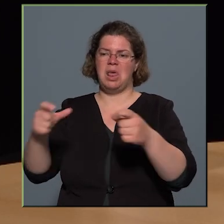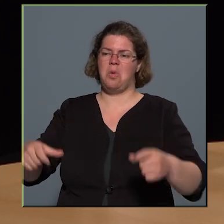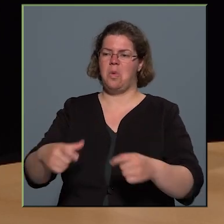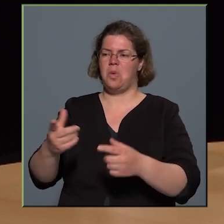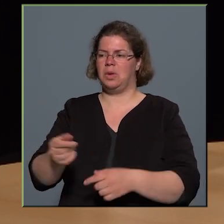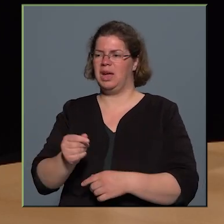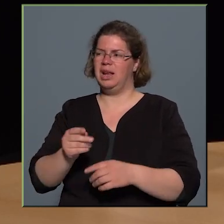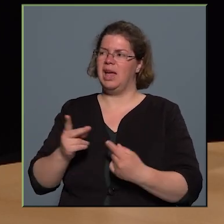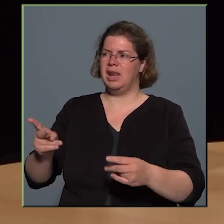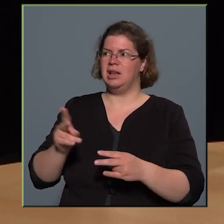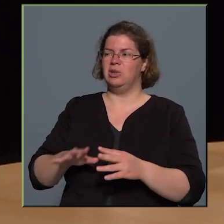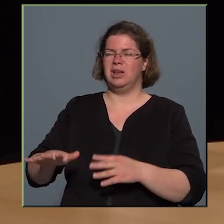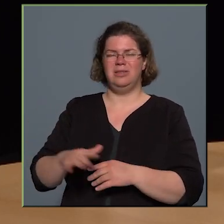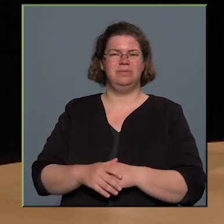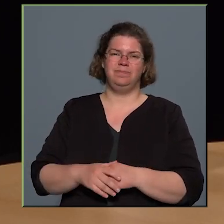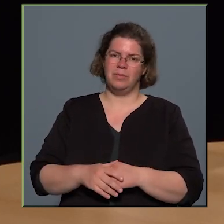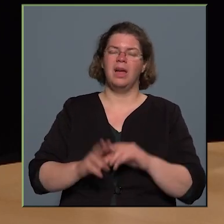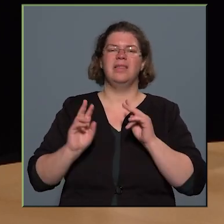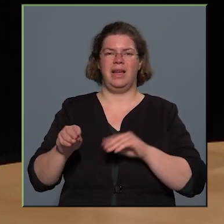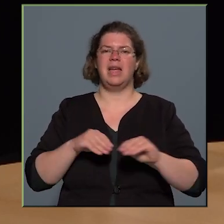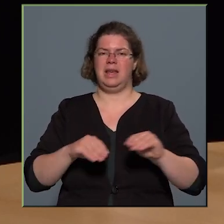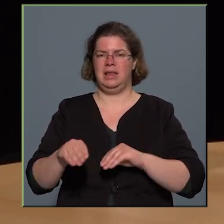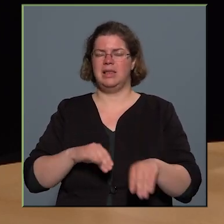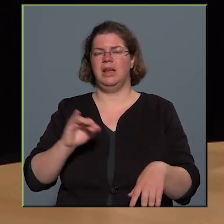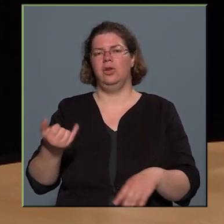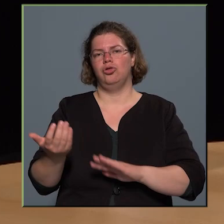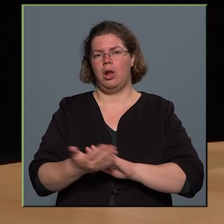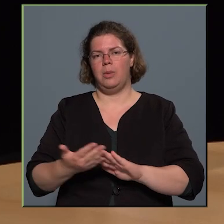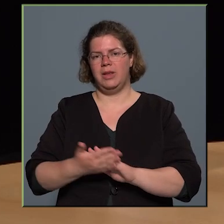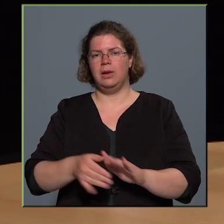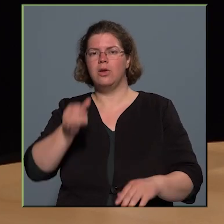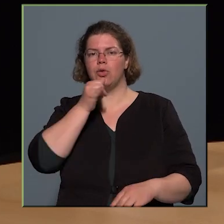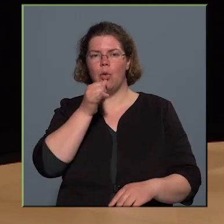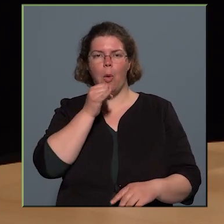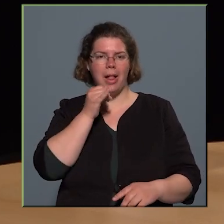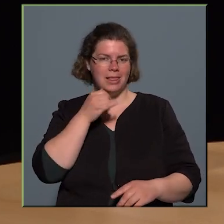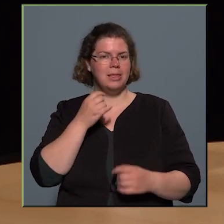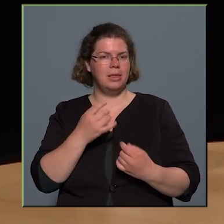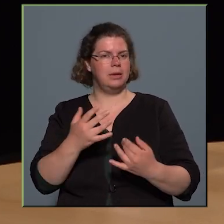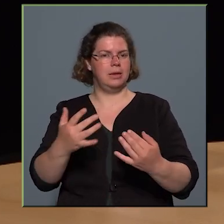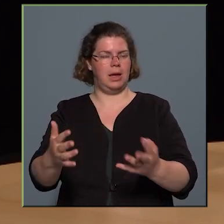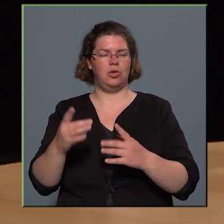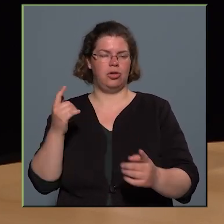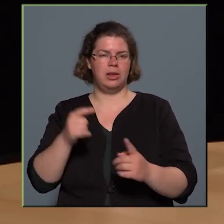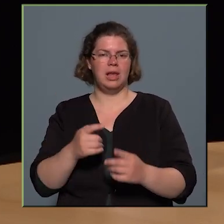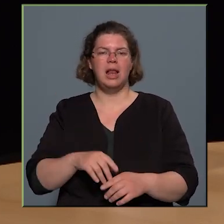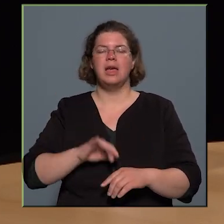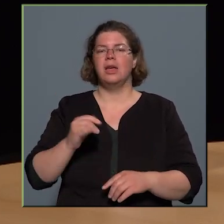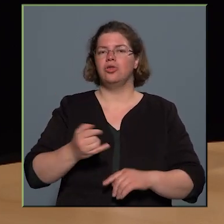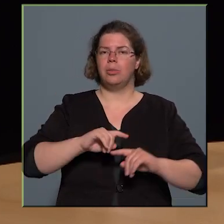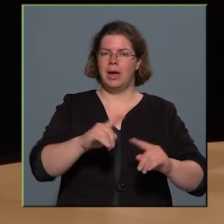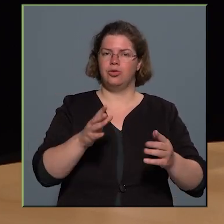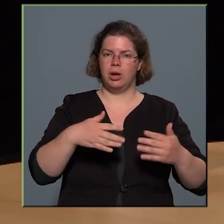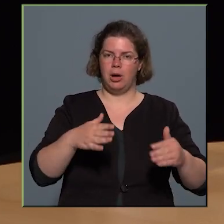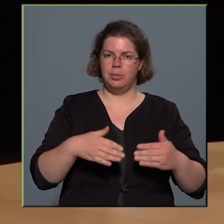terület, úgyhogy ezt mindenképpen rendezni kell, és itt is alapvetően a zöldítés a cél, illetve hát nyilván a másik kaputérségek,